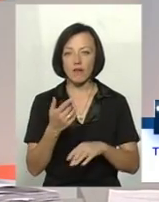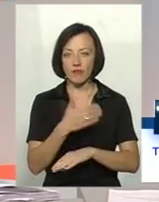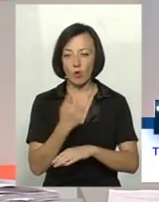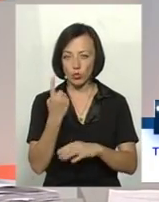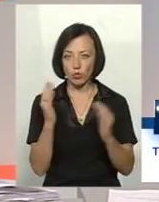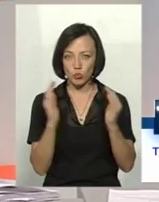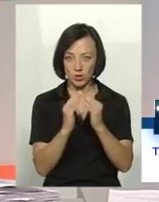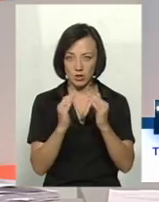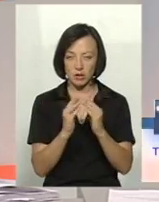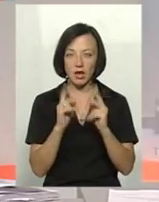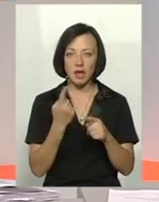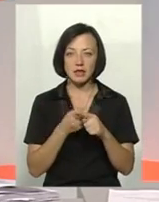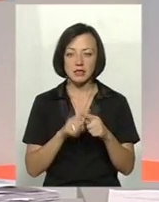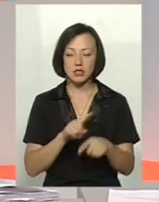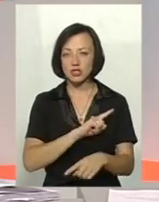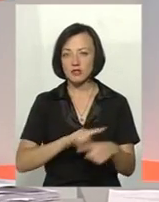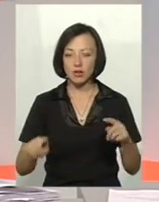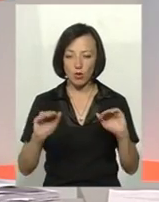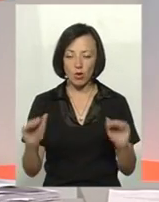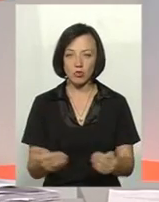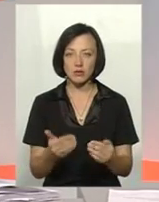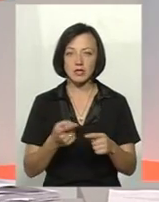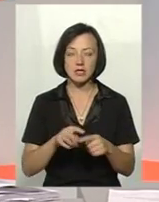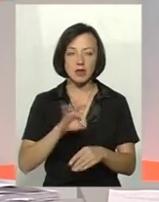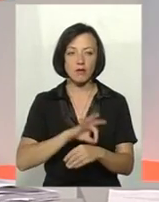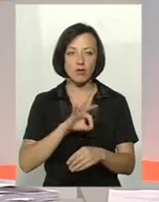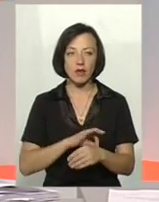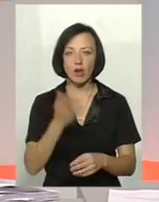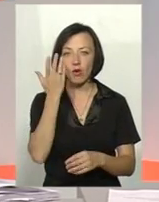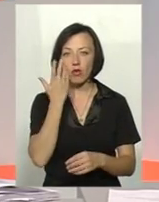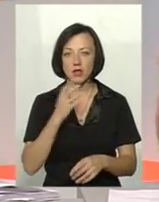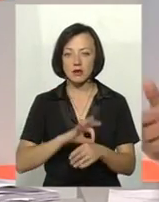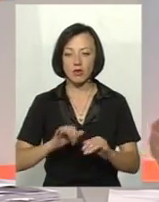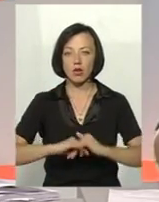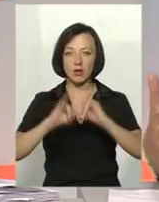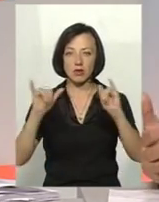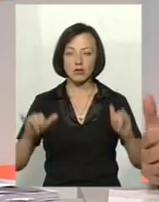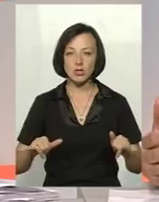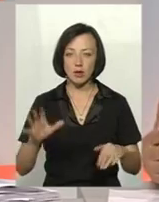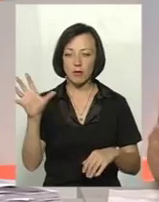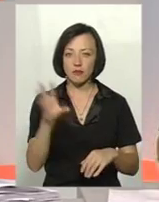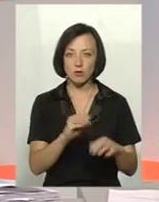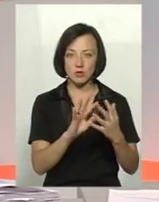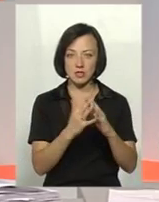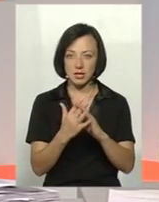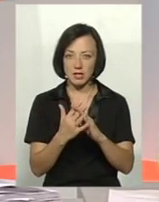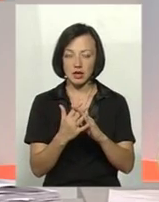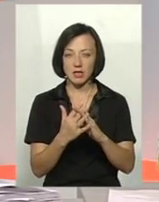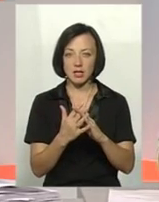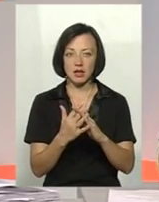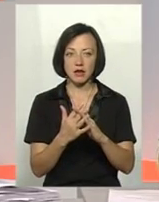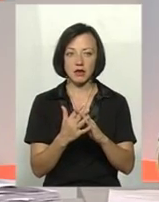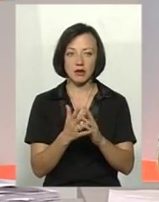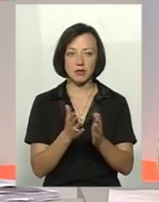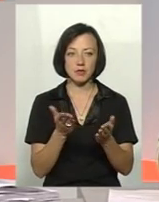лише, як це можна бистро локалізувати, це захворювання, і коли воно вже набере розповсюдження, і піде,